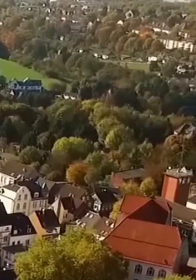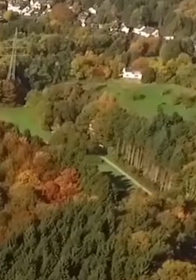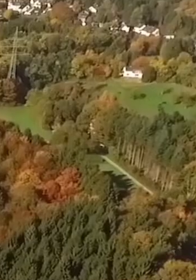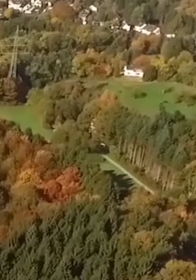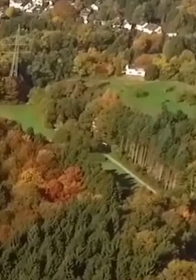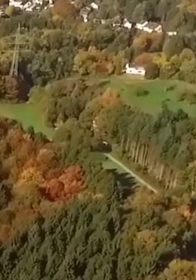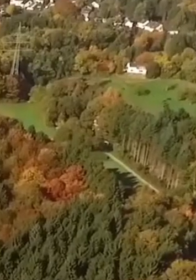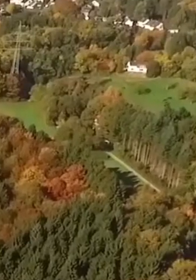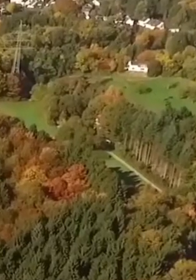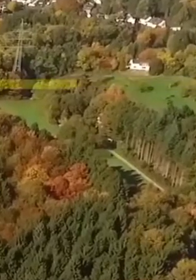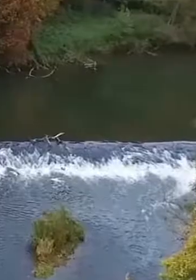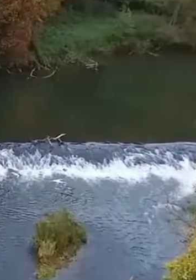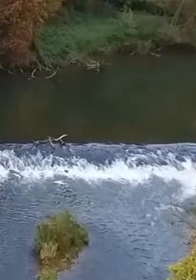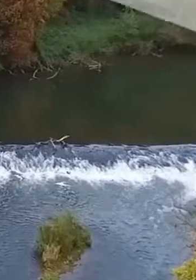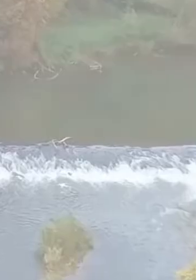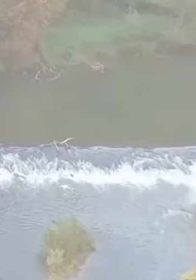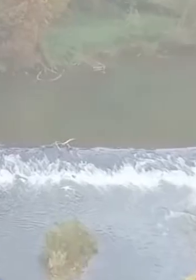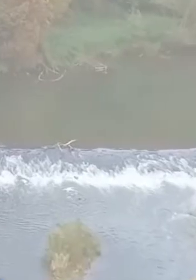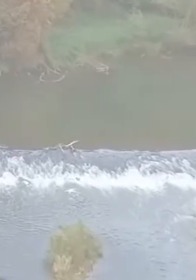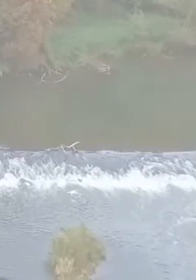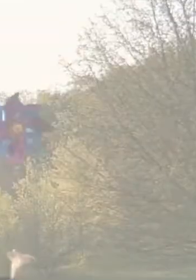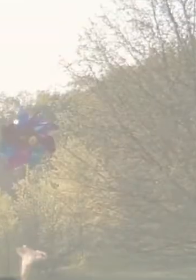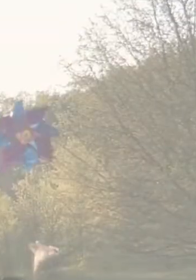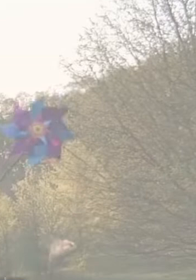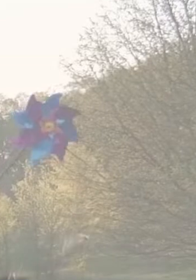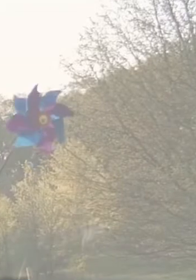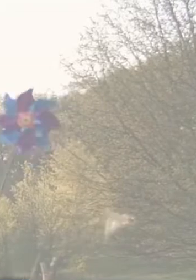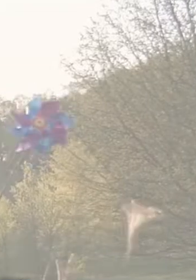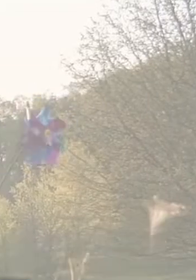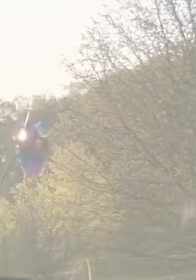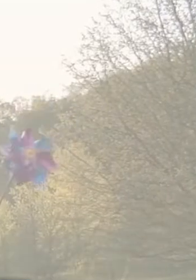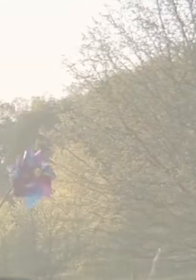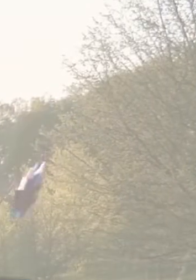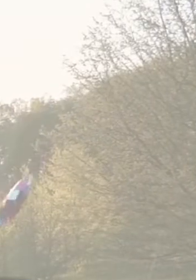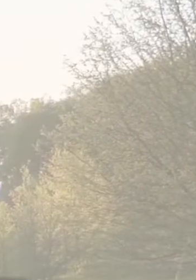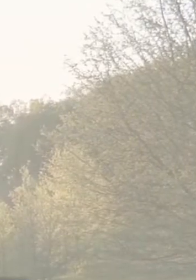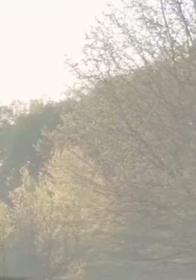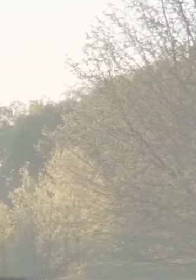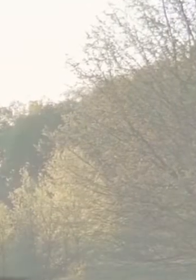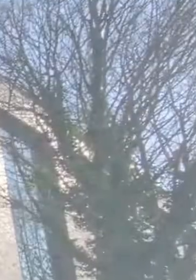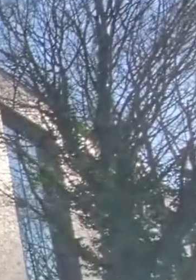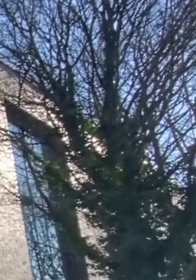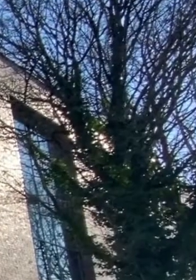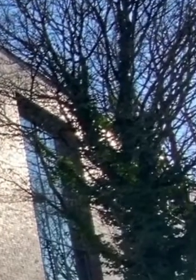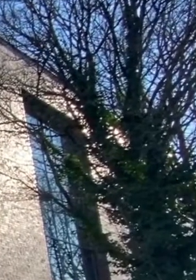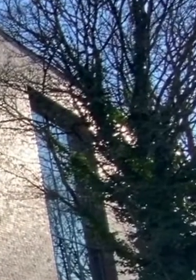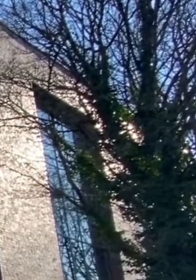Live aus Solingen. Mensch, rede mit. Rathaus im Dialog.